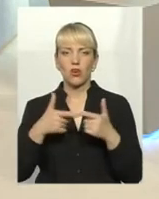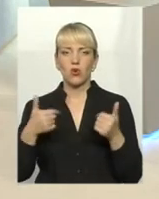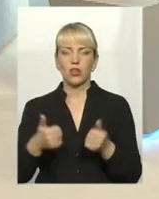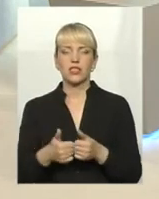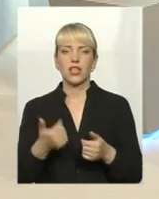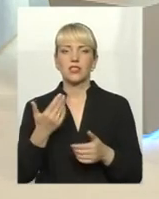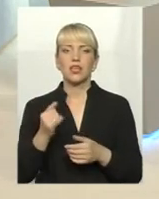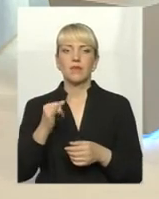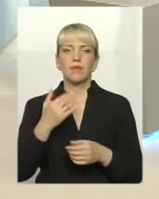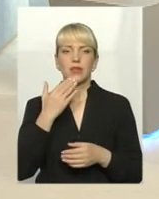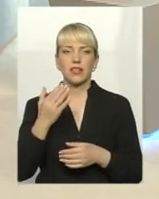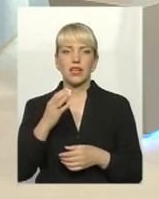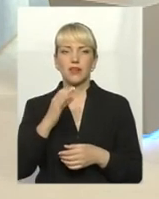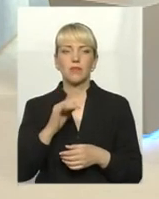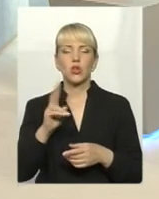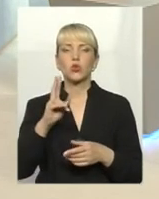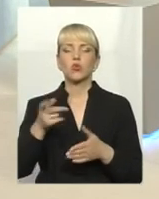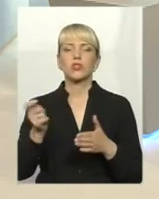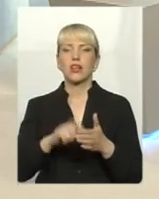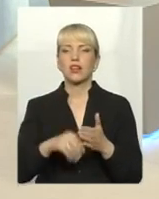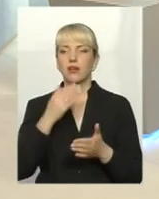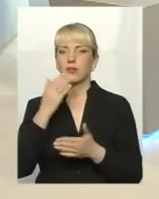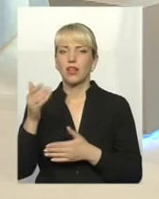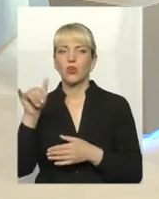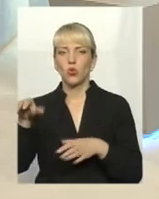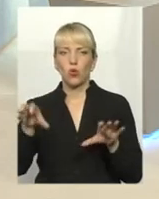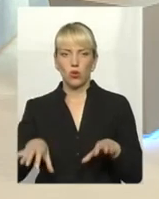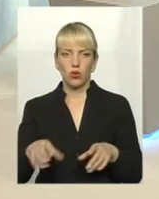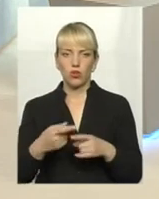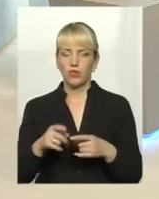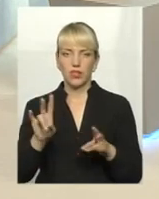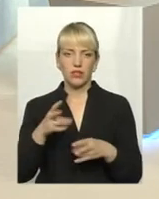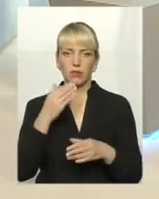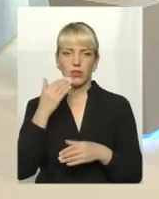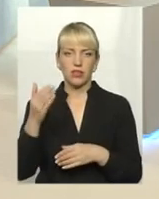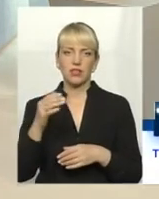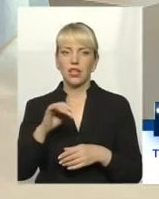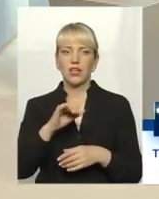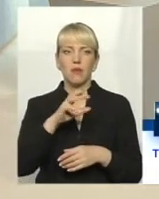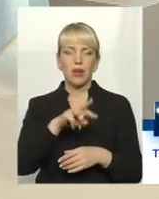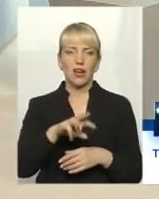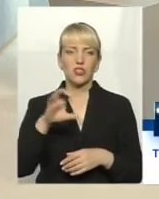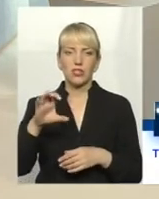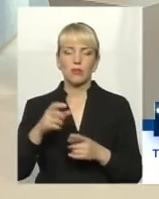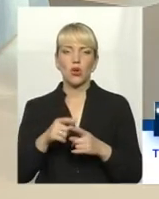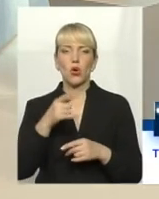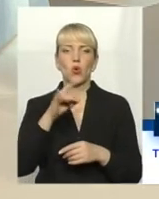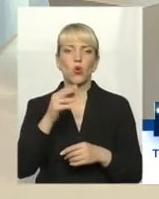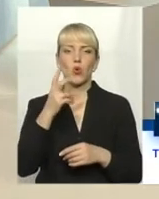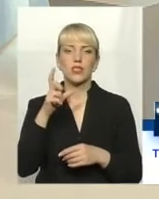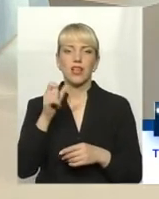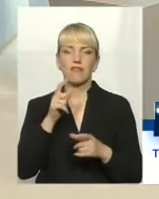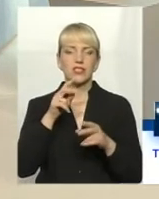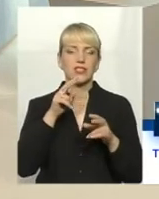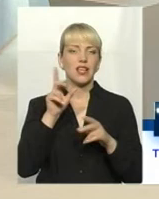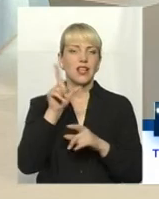Михайла Семеновича, хто ж його закриє, то хто ж в першу чергу туди кидає. Михайло Семенович навряд чи їздить в Грузевіці викидати сміття, а ті,